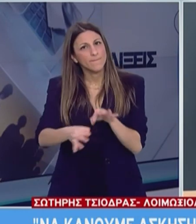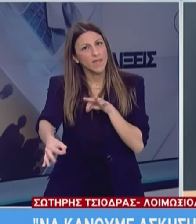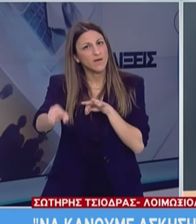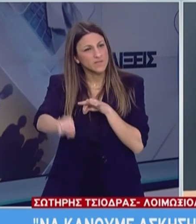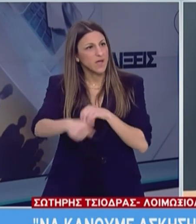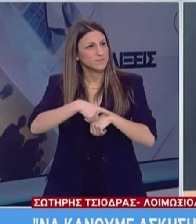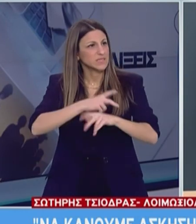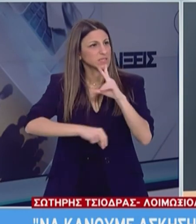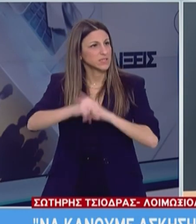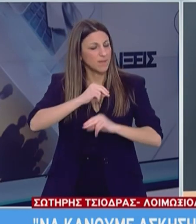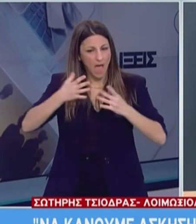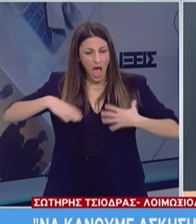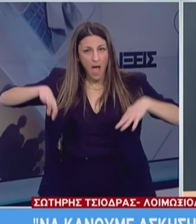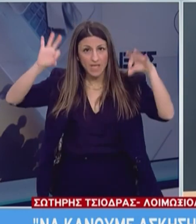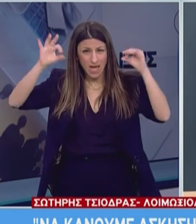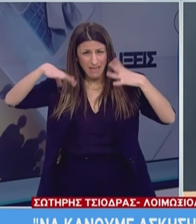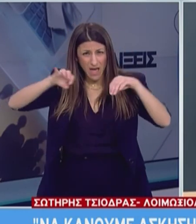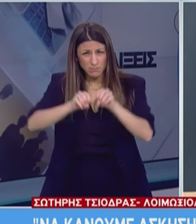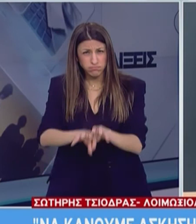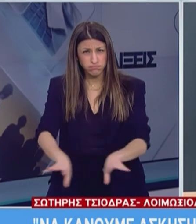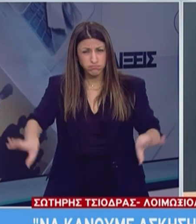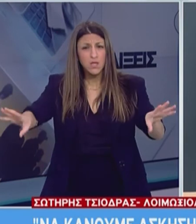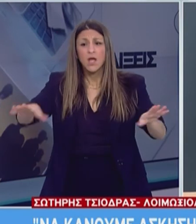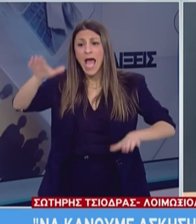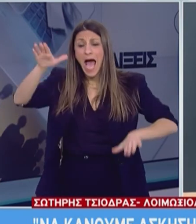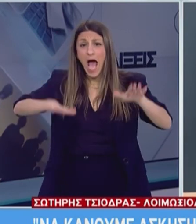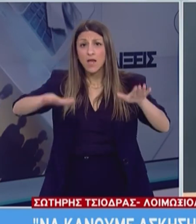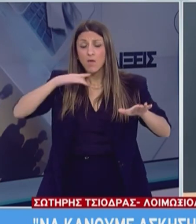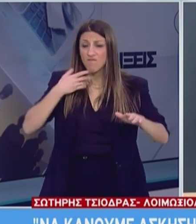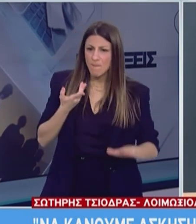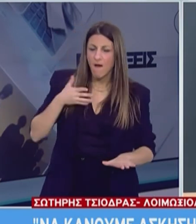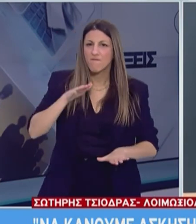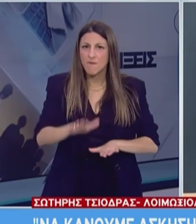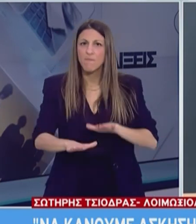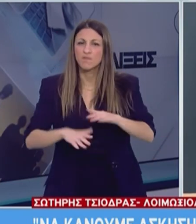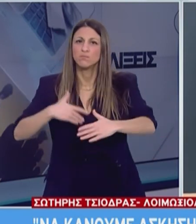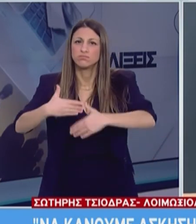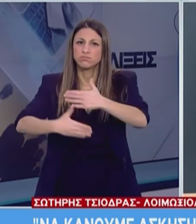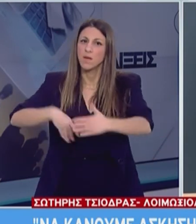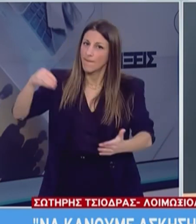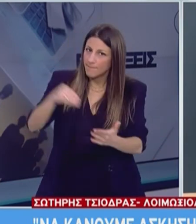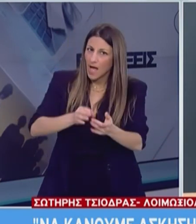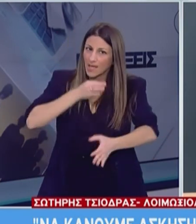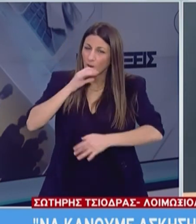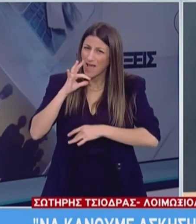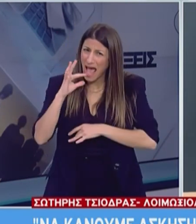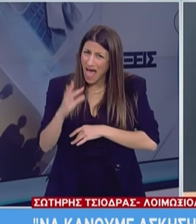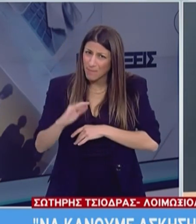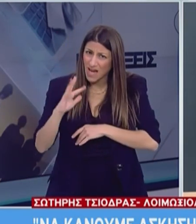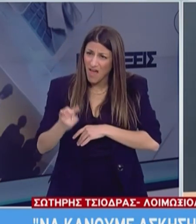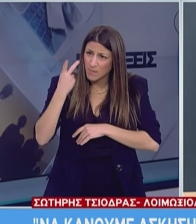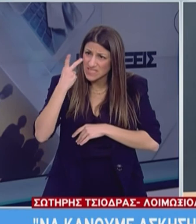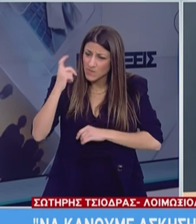πάνω στο τραπέζι από την πρώτη στιγμή που ξεκίνησε η νόσος ανάλογα με τη φάση και την κάθε εξέλιξη η οποία ξανατονίζει ότι καθημερινά τη